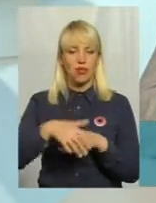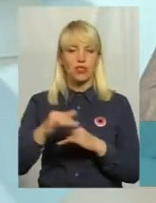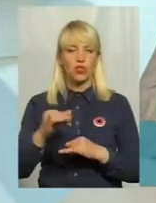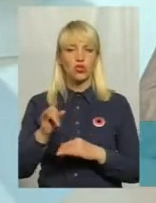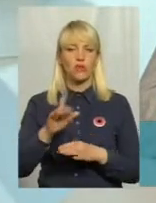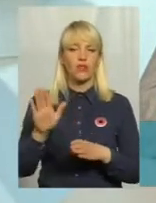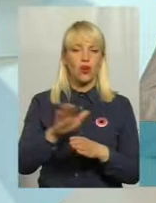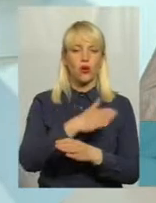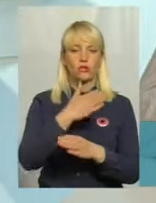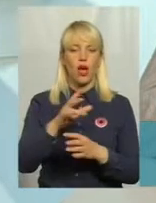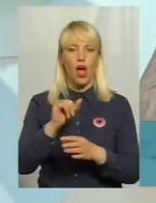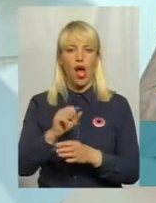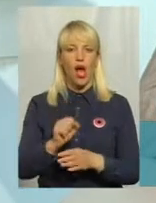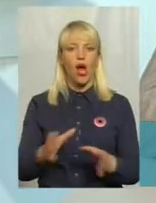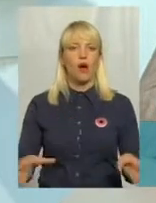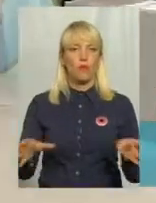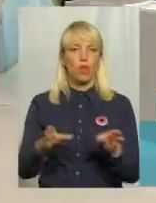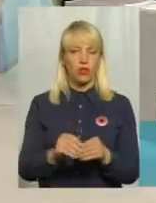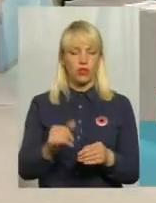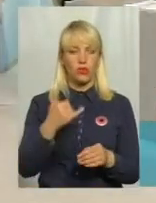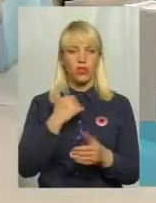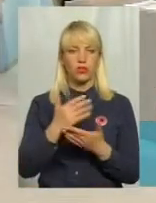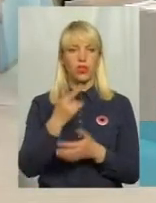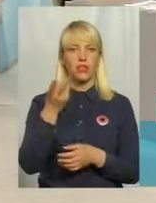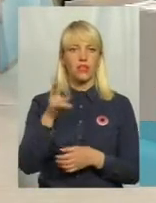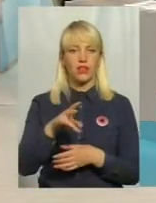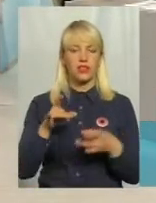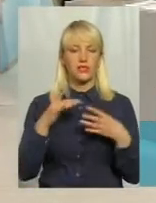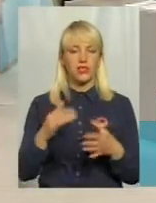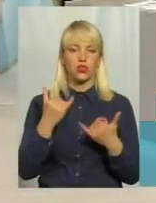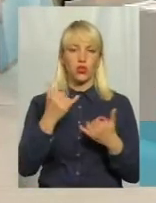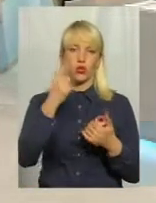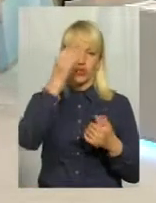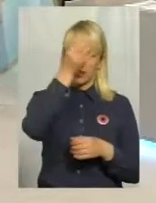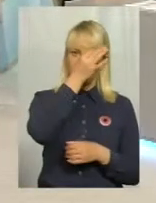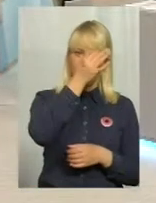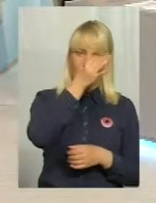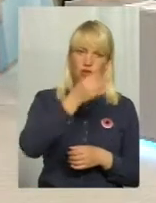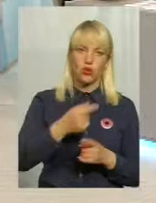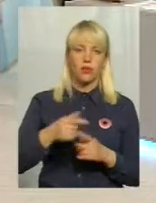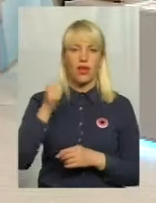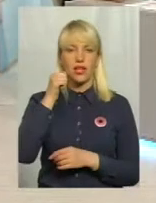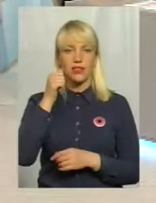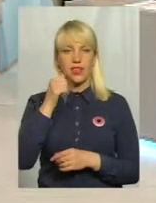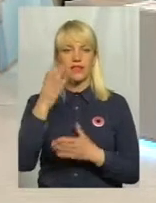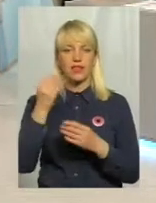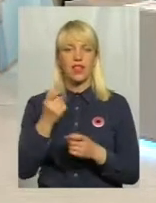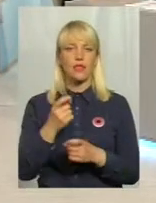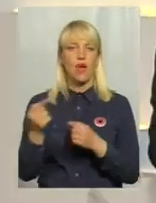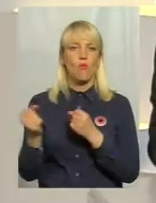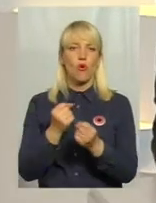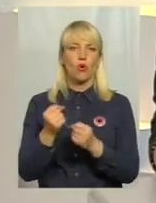поєднувати. От навіть ми маємо два свята, так? Ми сьогодні згадуємо, завтра День боротьби з нацизмом, так?